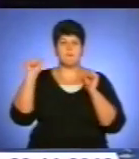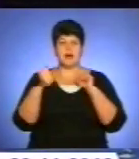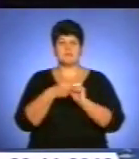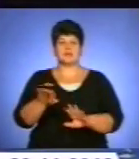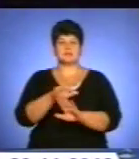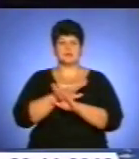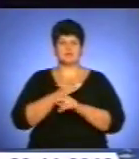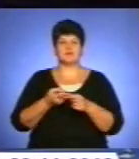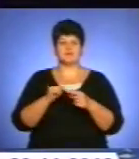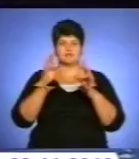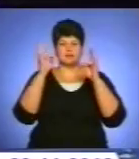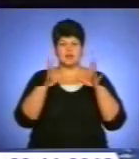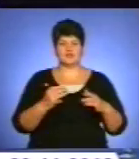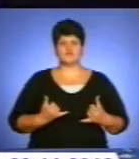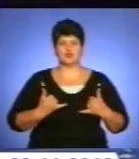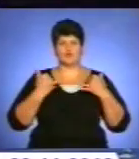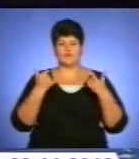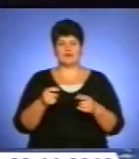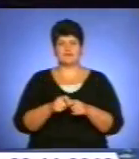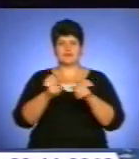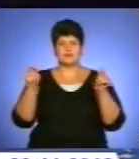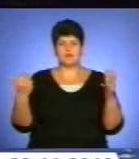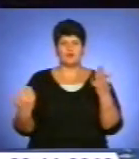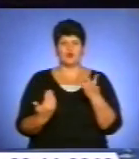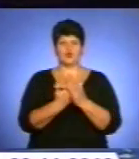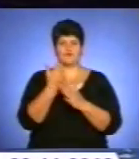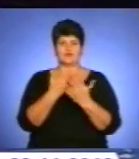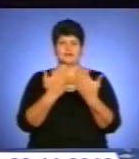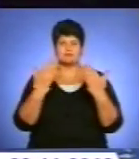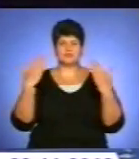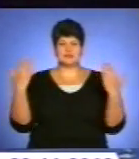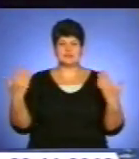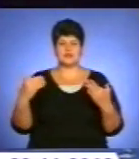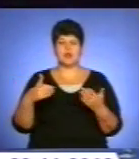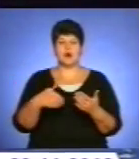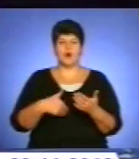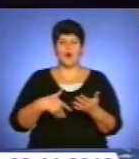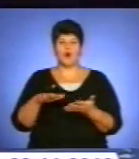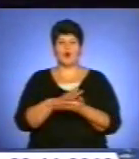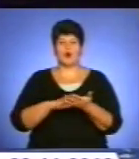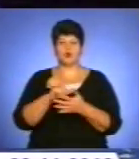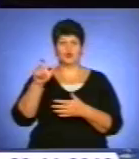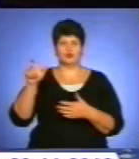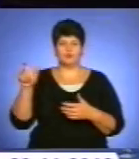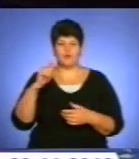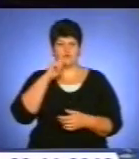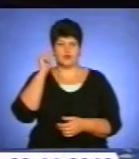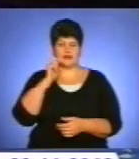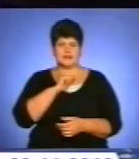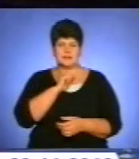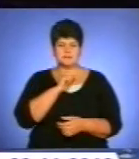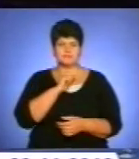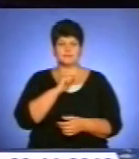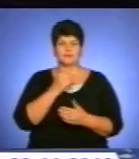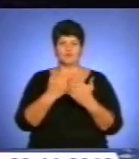нашого народу вшанували відкриттям оновленої експозиції Голодомори в Україні у Тернопільському історикому меморіальному музеї